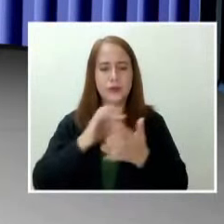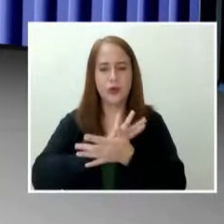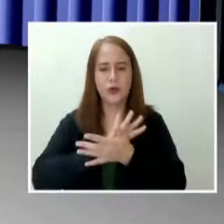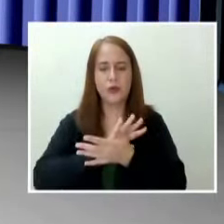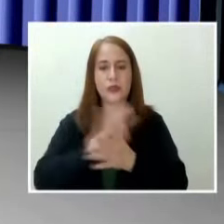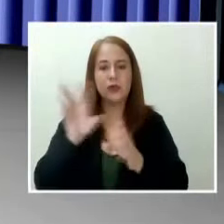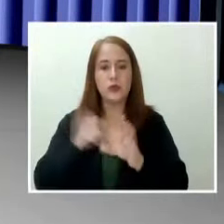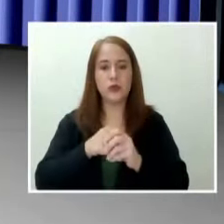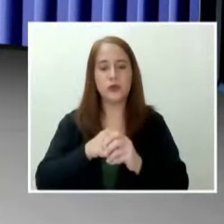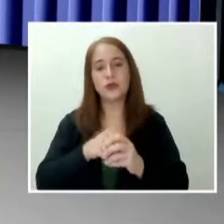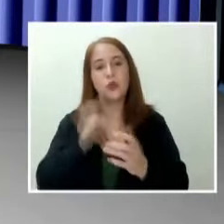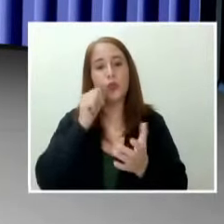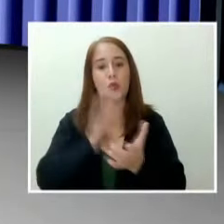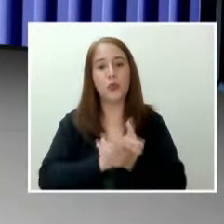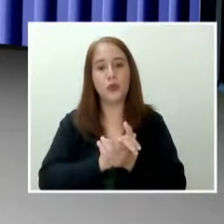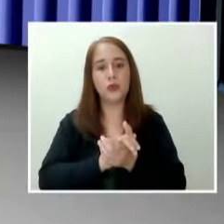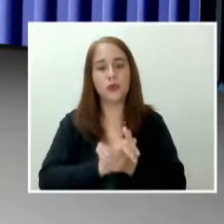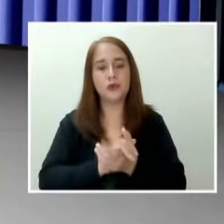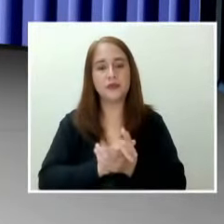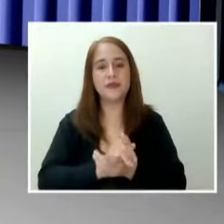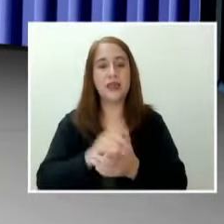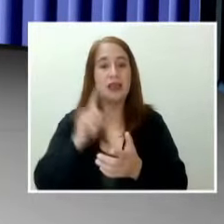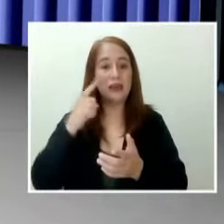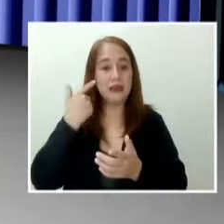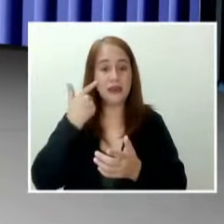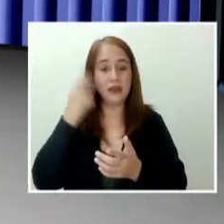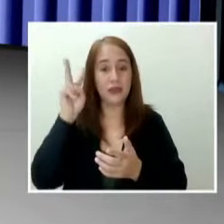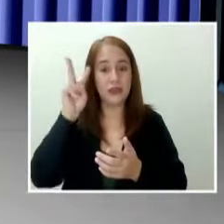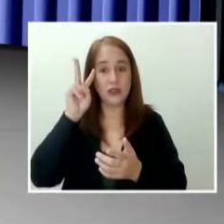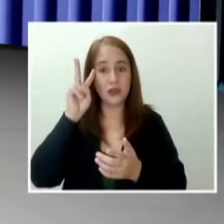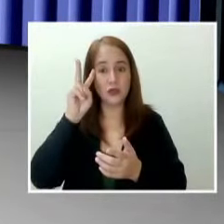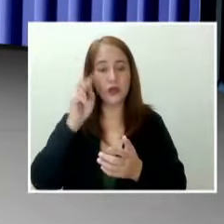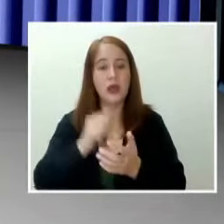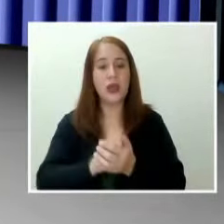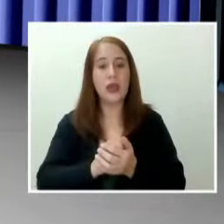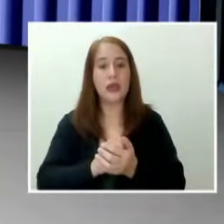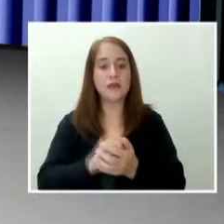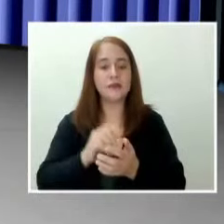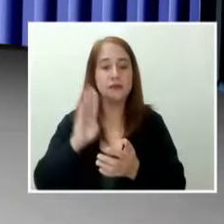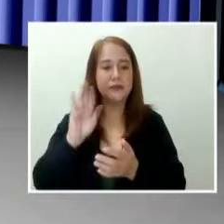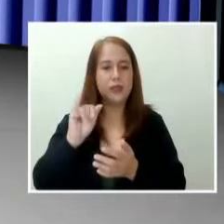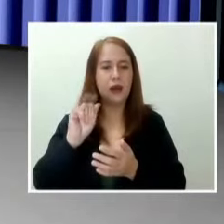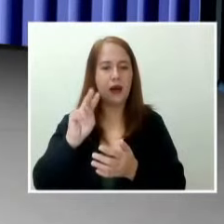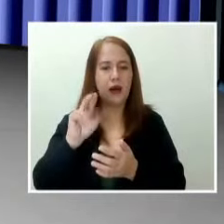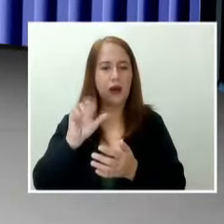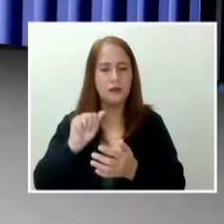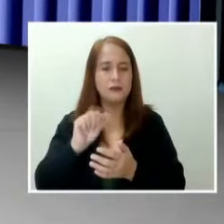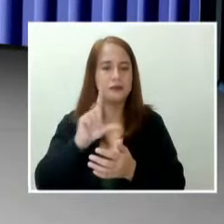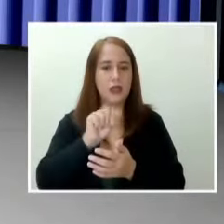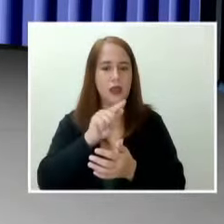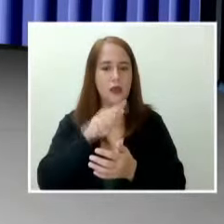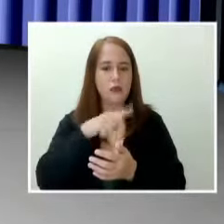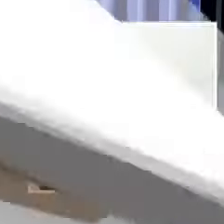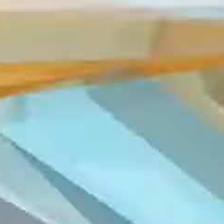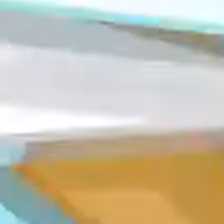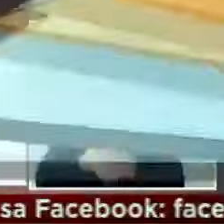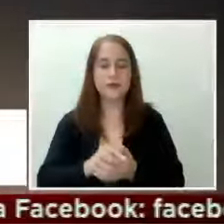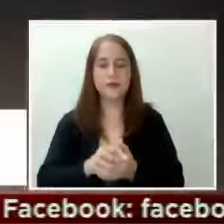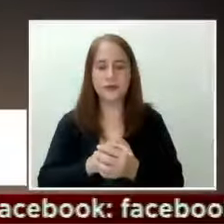ang may bahay ni Mr. Pure Energy Gary Valenciano at si Bianca Lapos. Nagpapatrol, MJ Felipe.